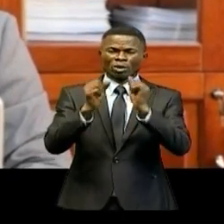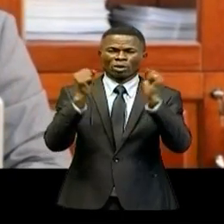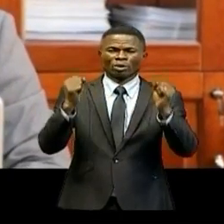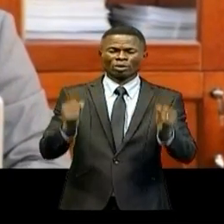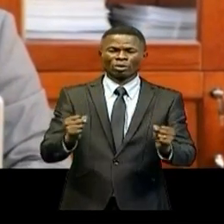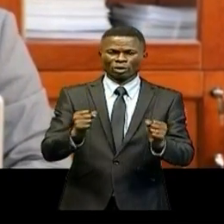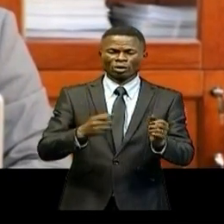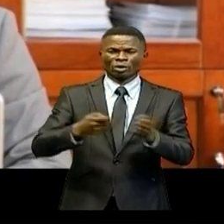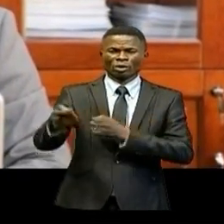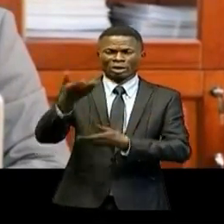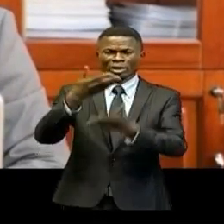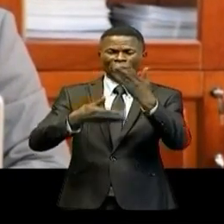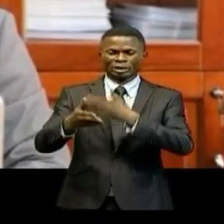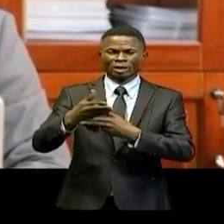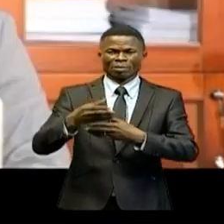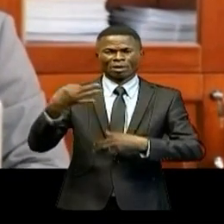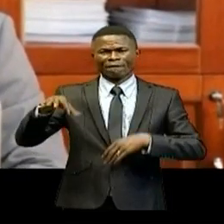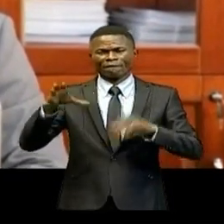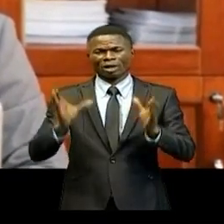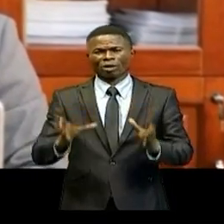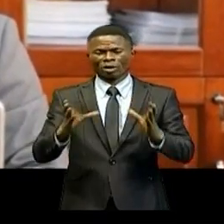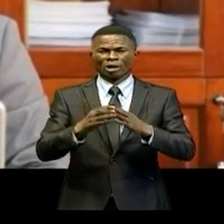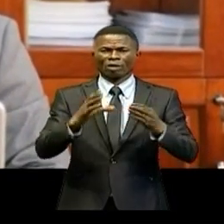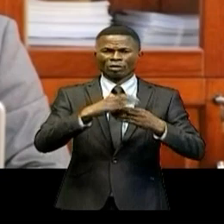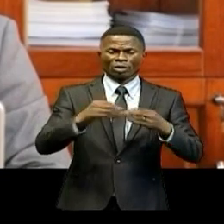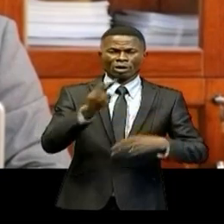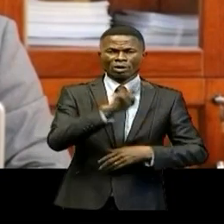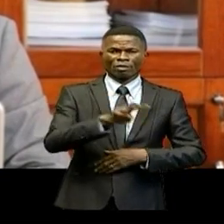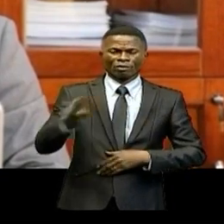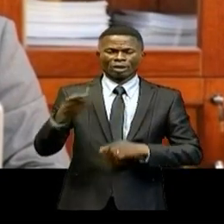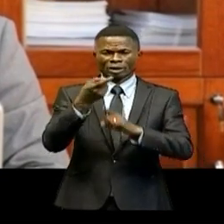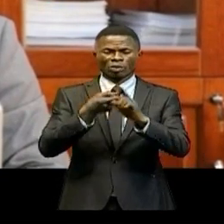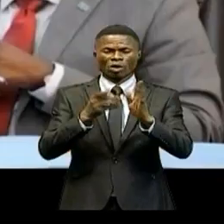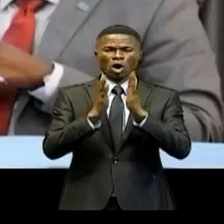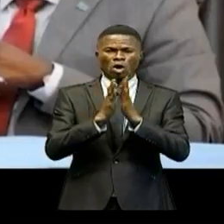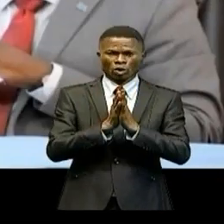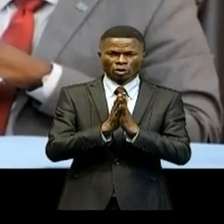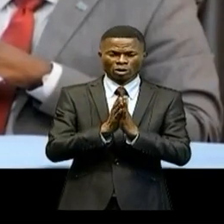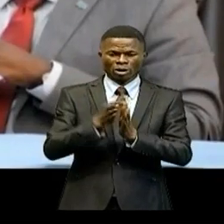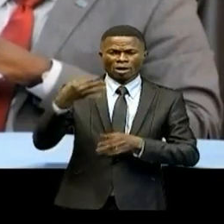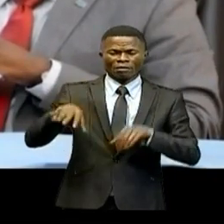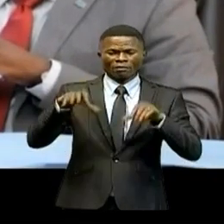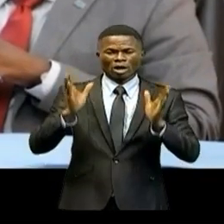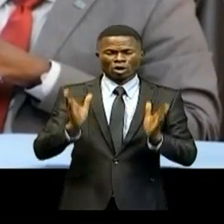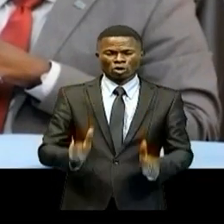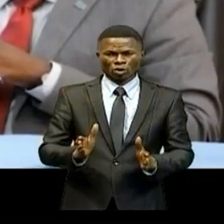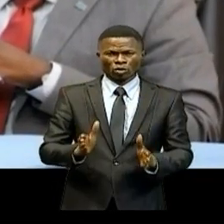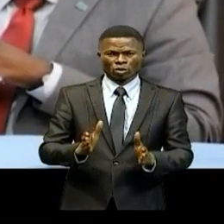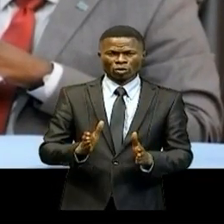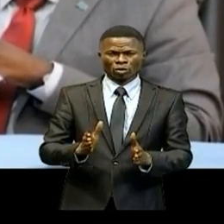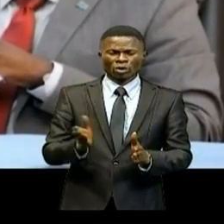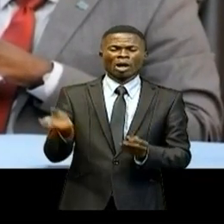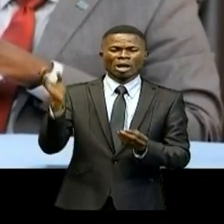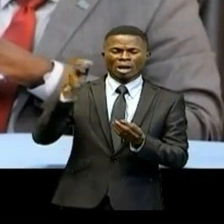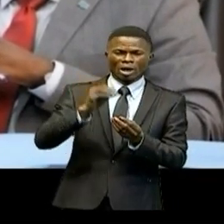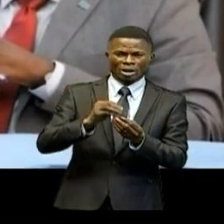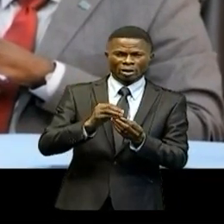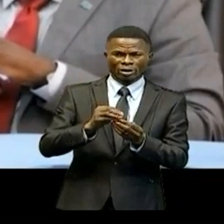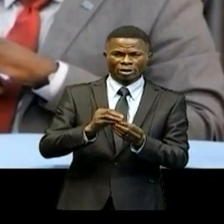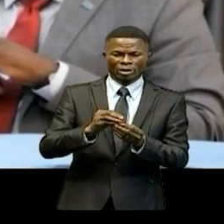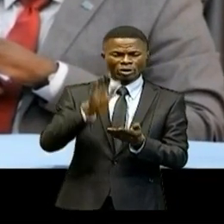du marché des changes. Au 22 octobre, le franc congolais n'a connu un cumul qu'une